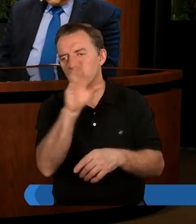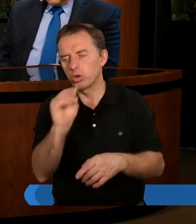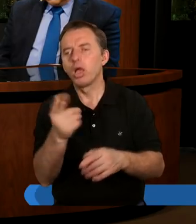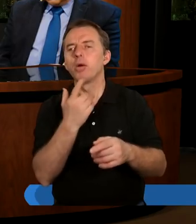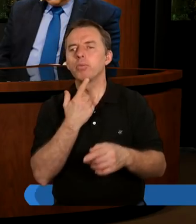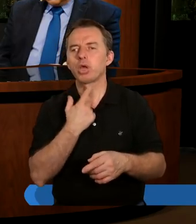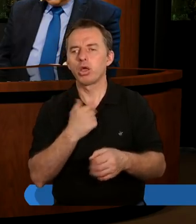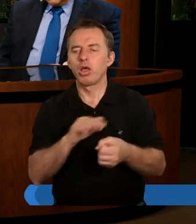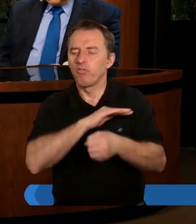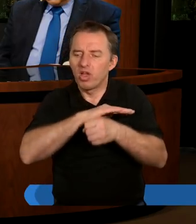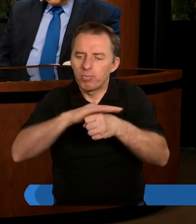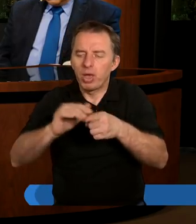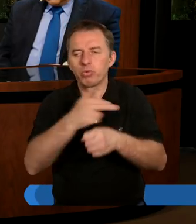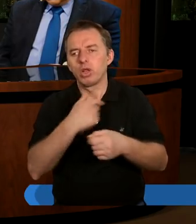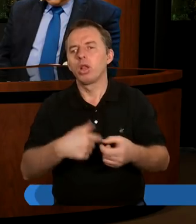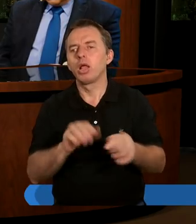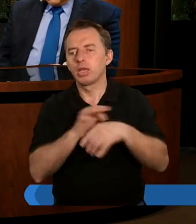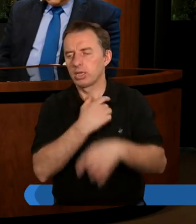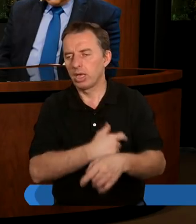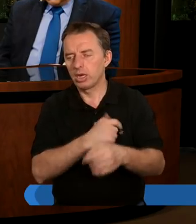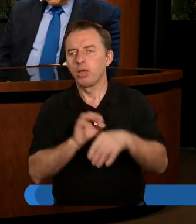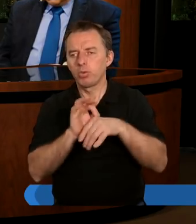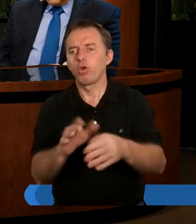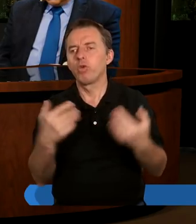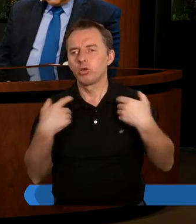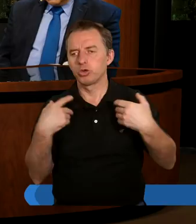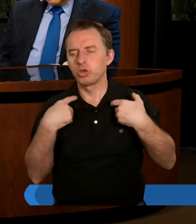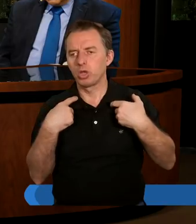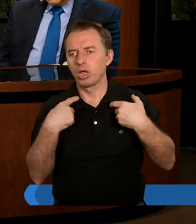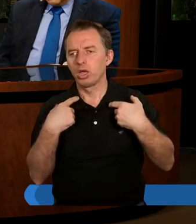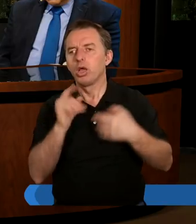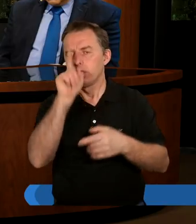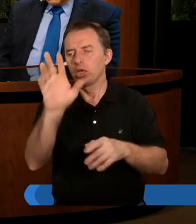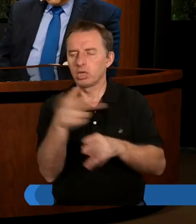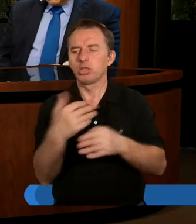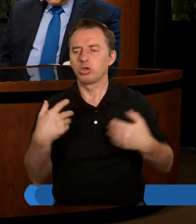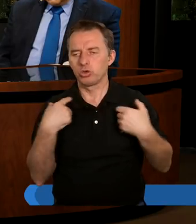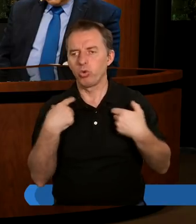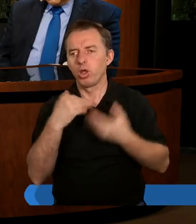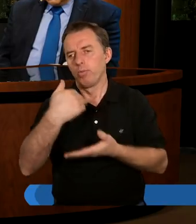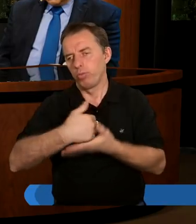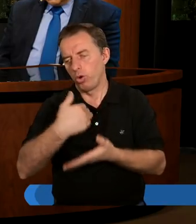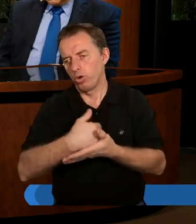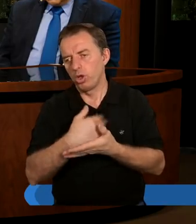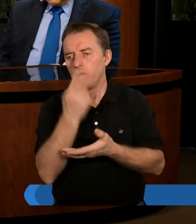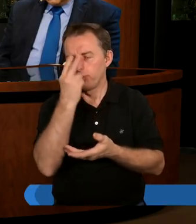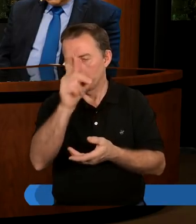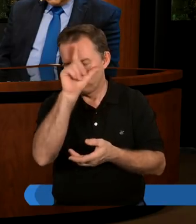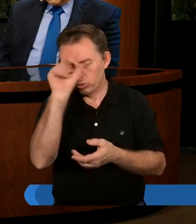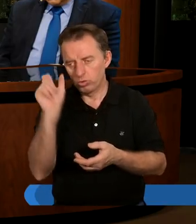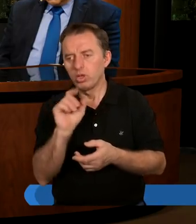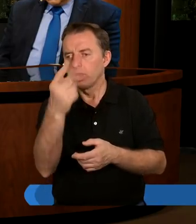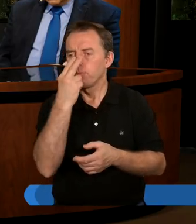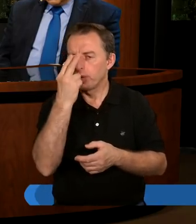pragniesz wypełnić nasze serca, prowadź nas przez życie, tak jak Ty żyłeś. Pomóż nam patrzeć na drugiego